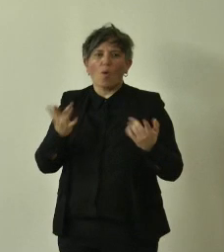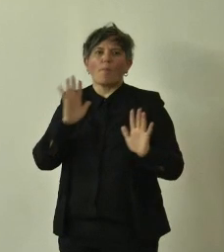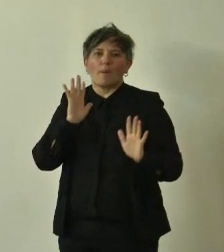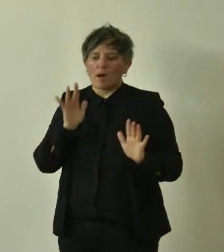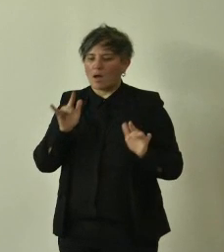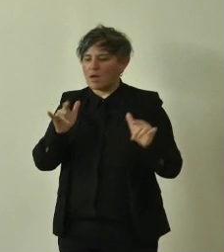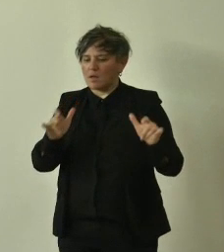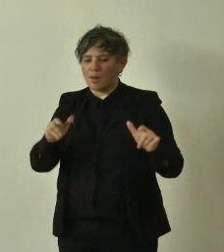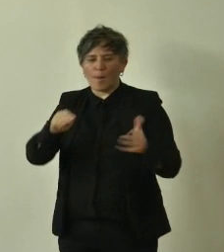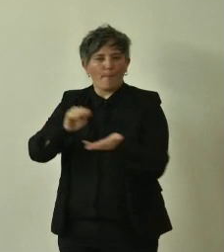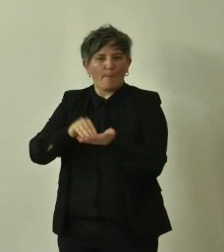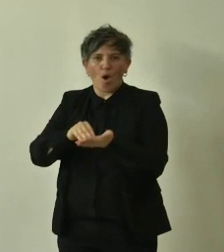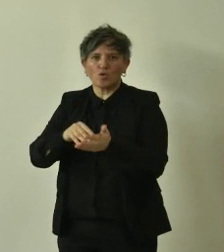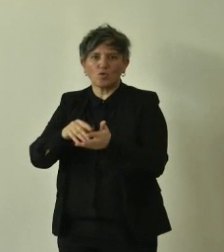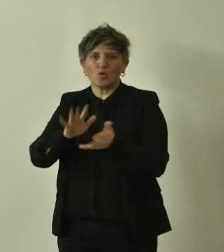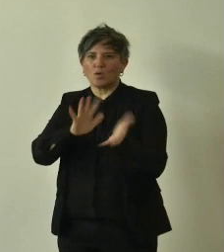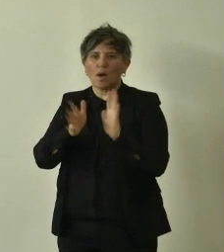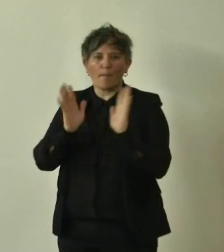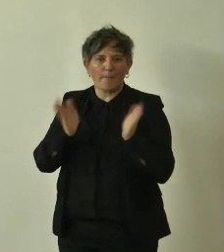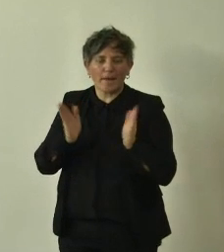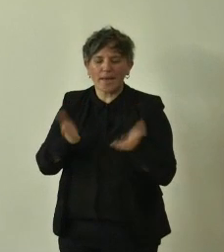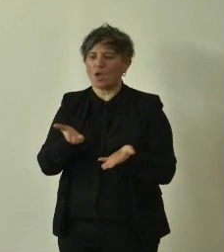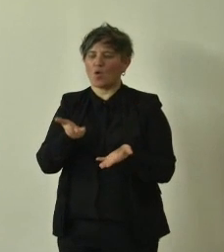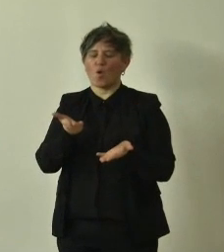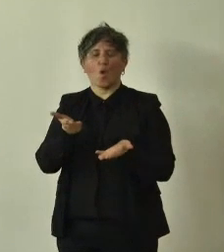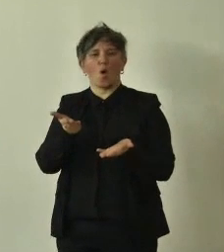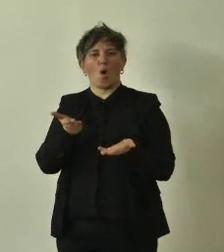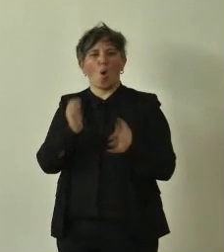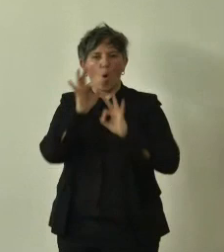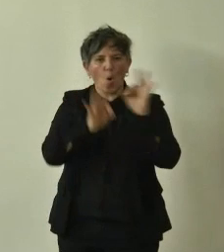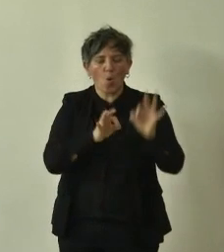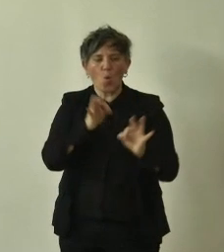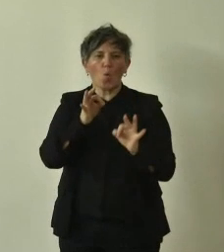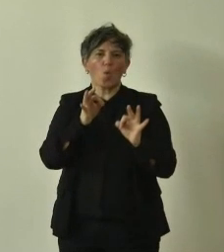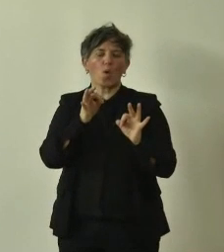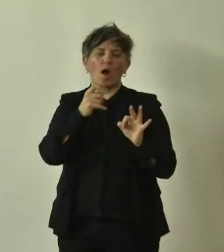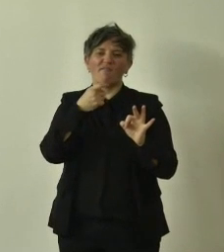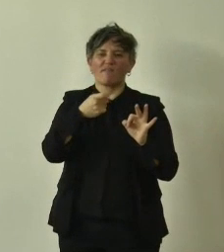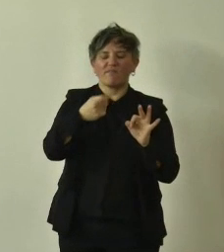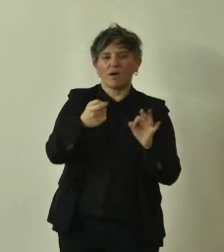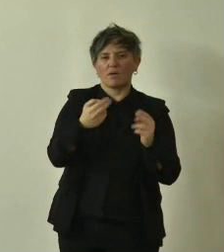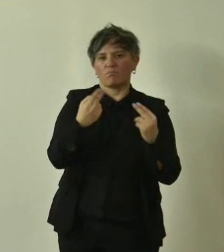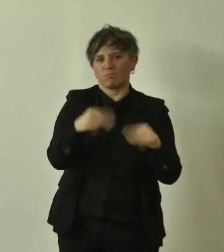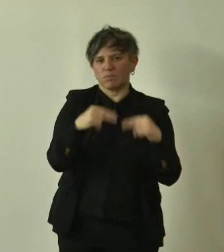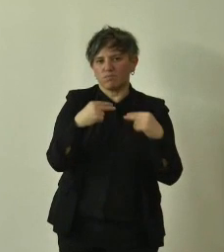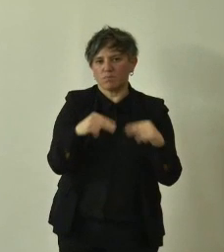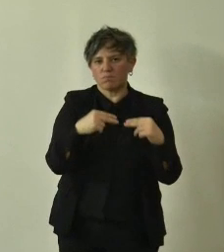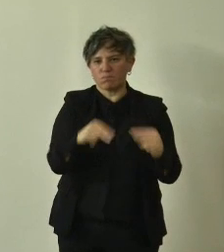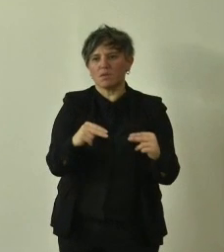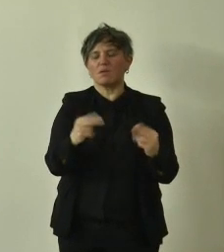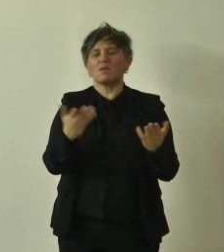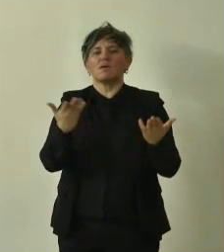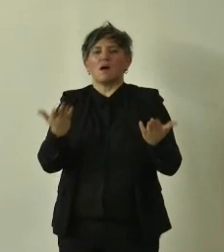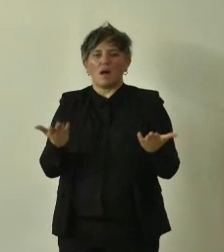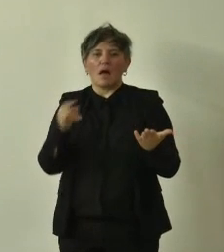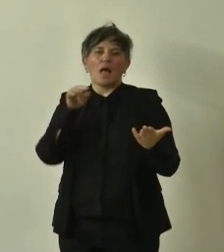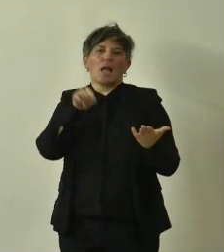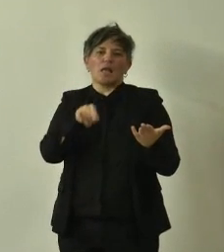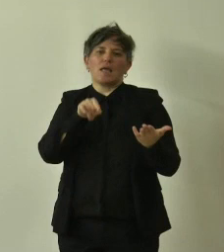o veramente diventa difficile il mantenimento in certi contesti molto antropizzati,